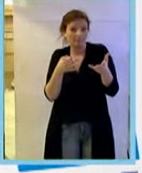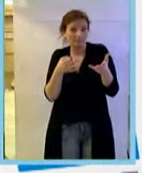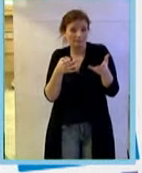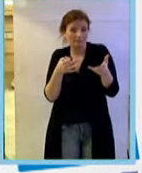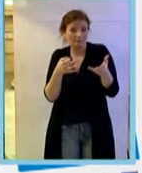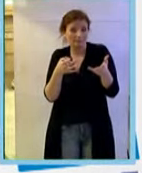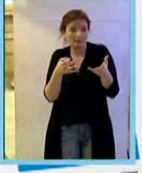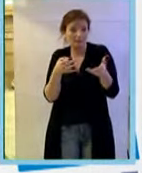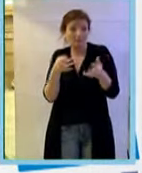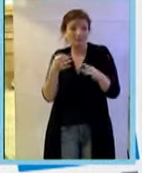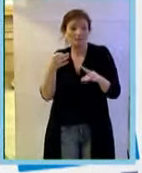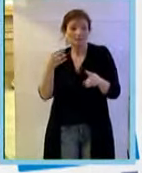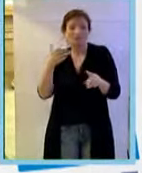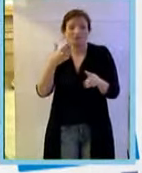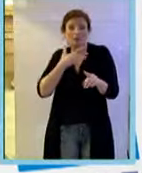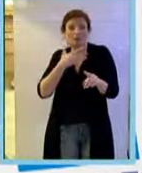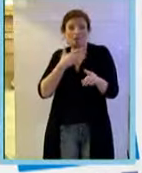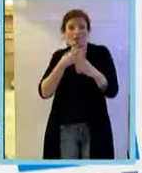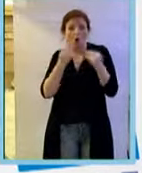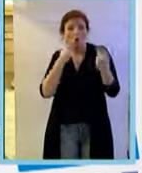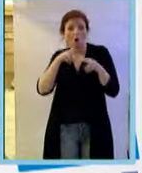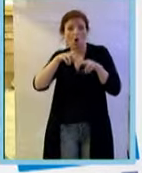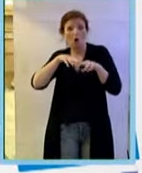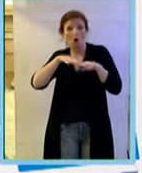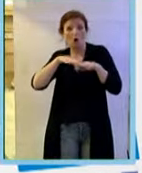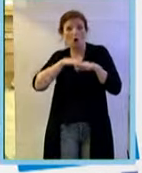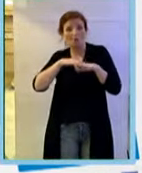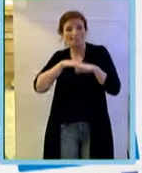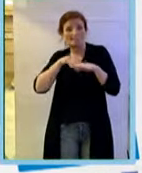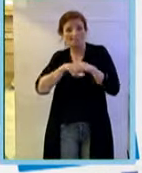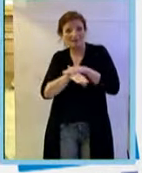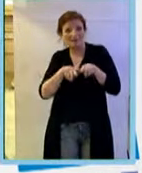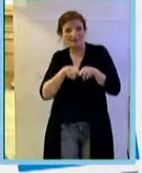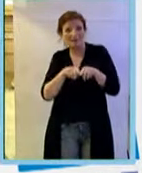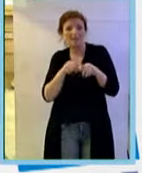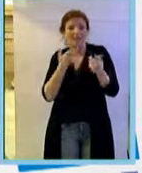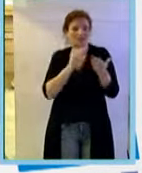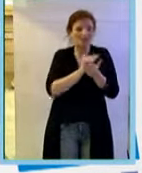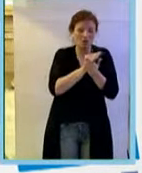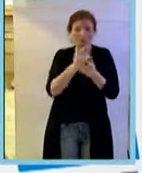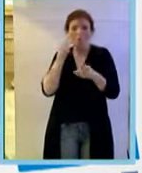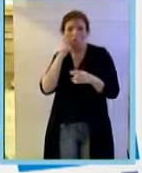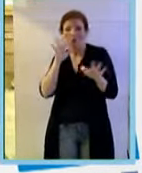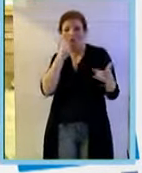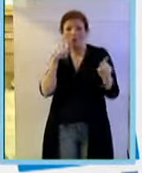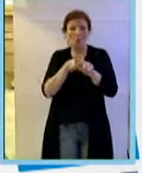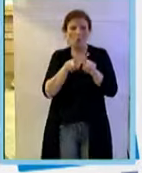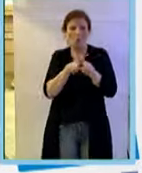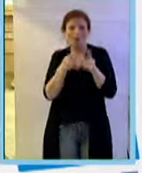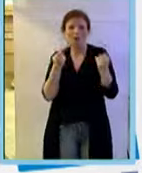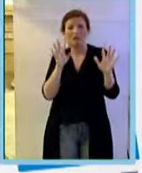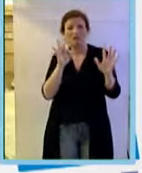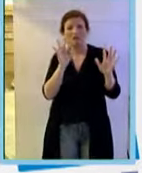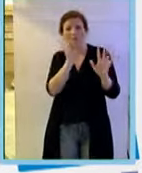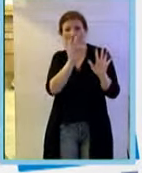c'era altamente conservativa tra il topo e'umano, circa il 90% di